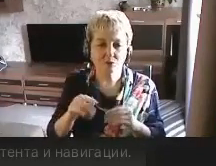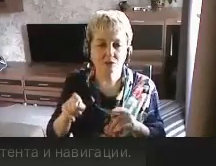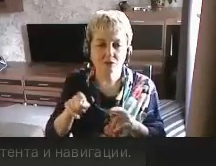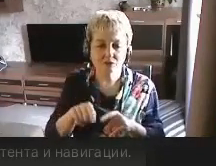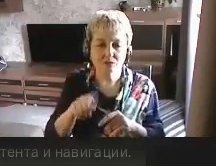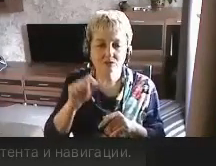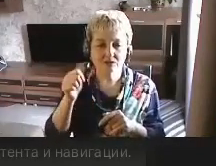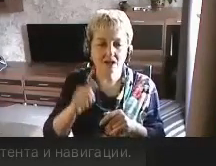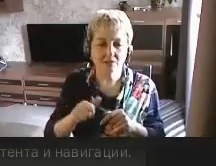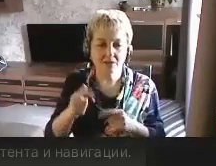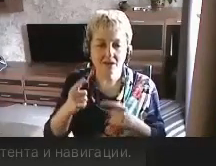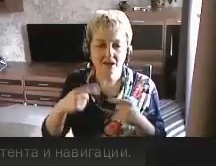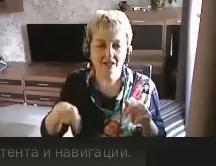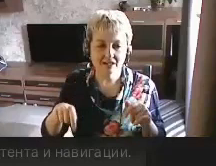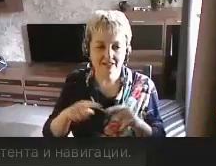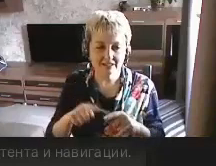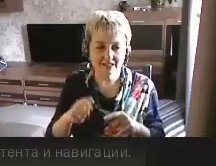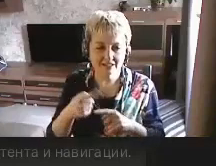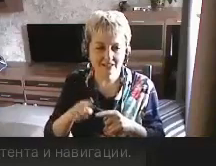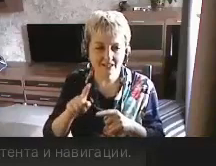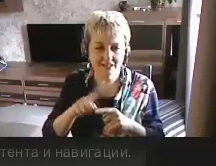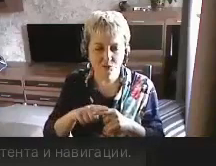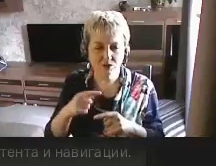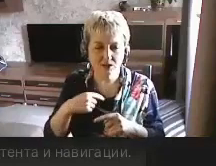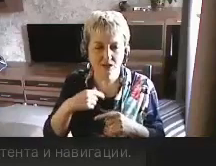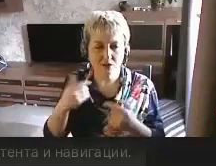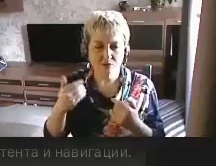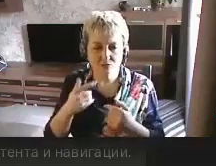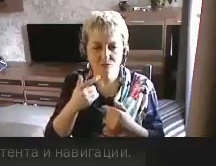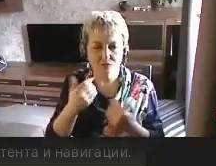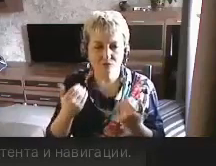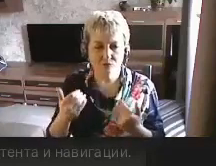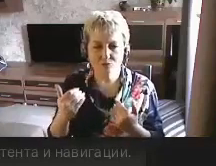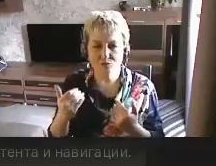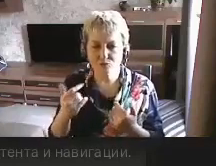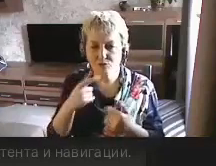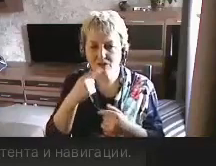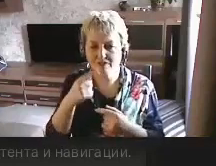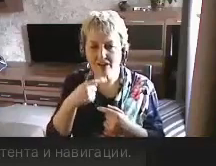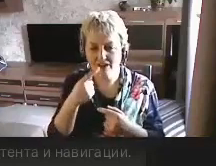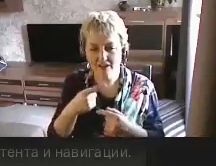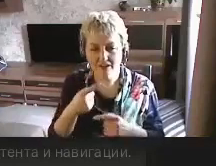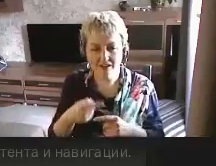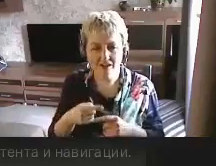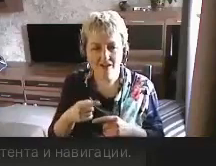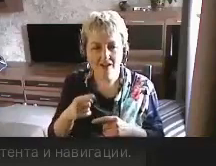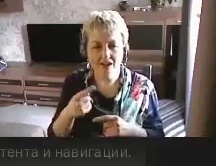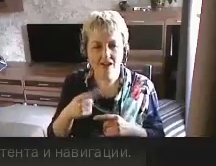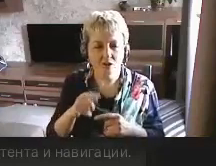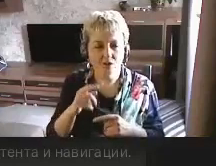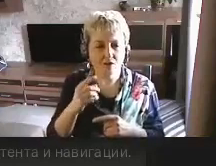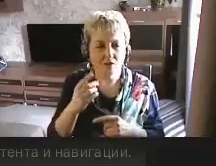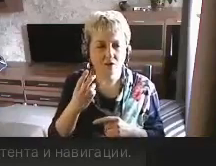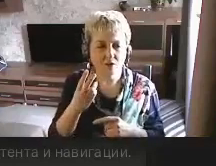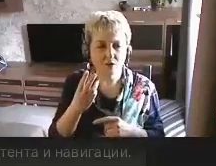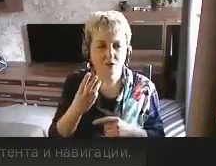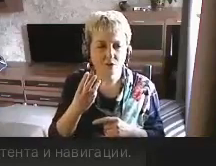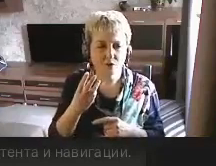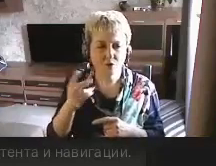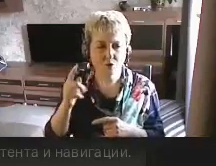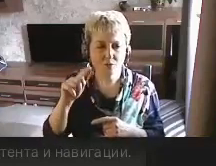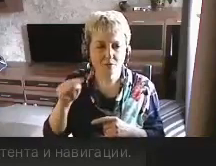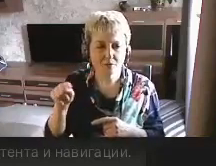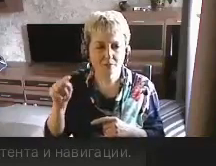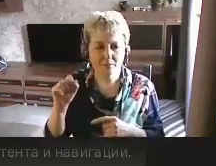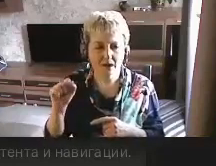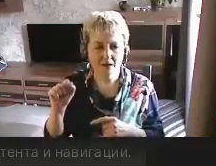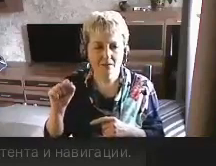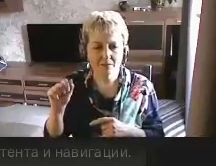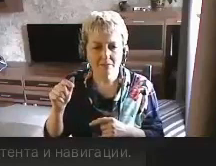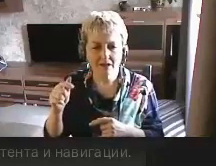организацией, о которой я только что говорила, World Wide Web Consortium